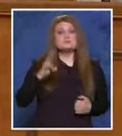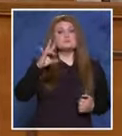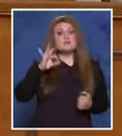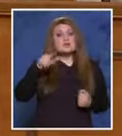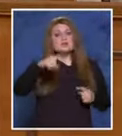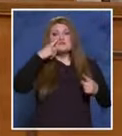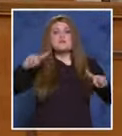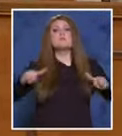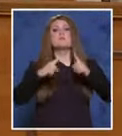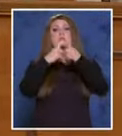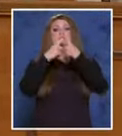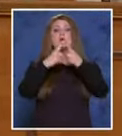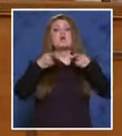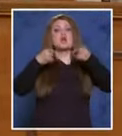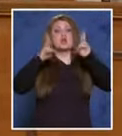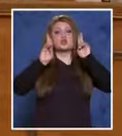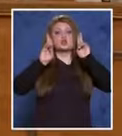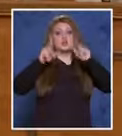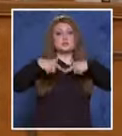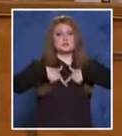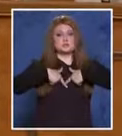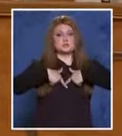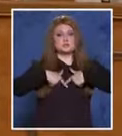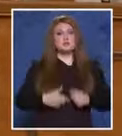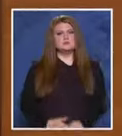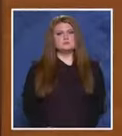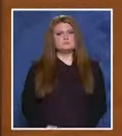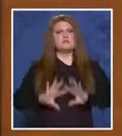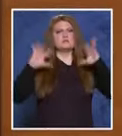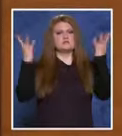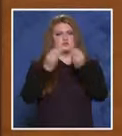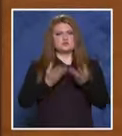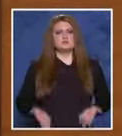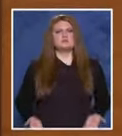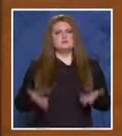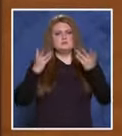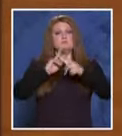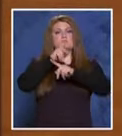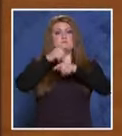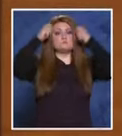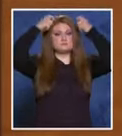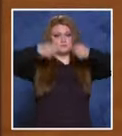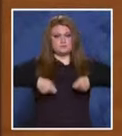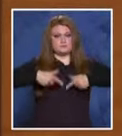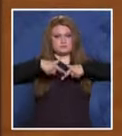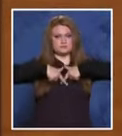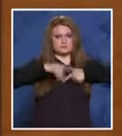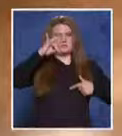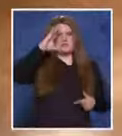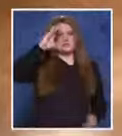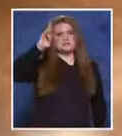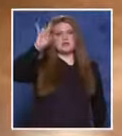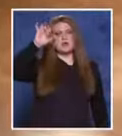кулминацията. Решението на Съда. Пристав. Всички да станат влиза почитаемия Съдя Искра Онцова и прокуратурата.